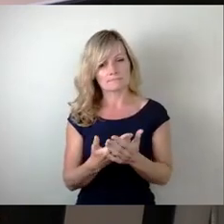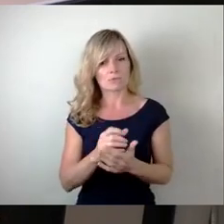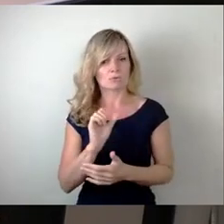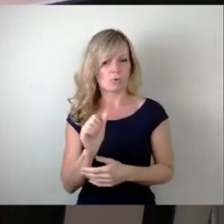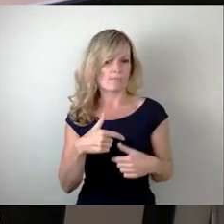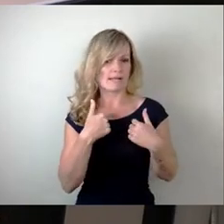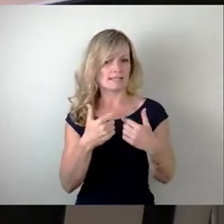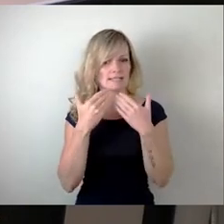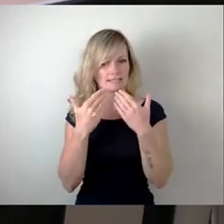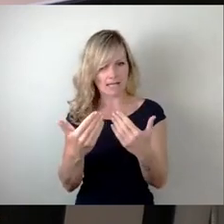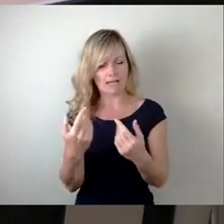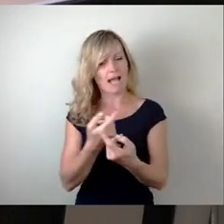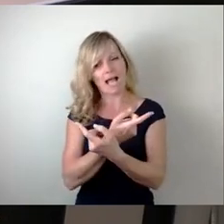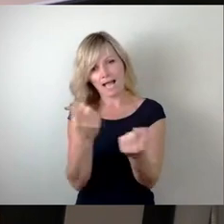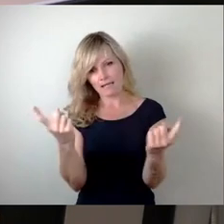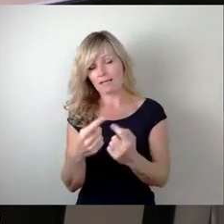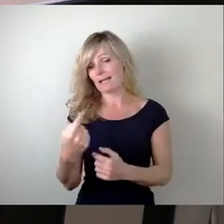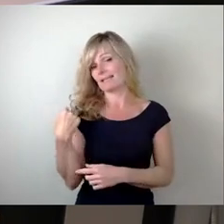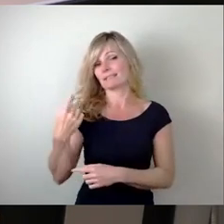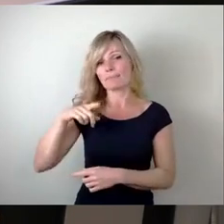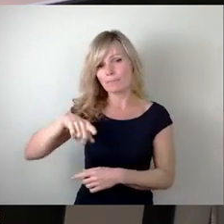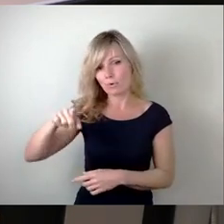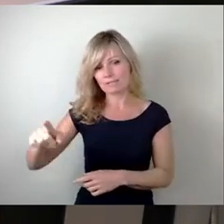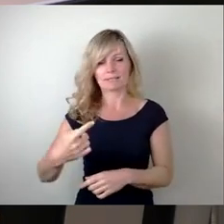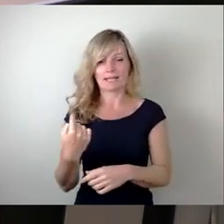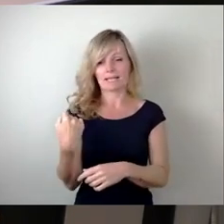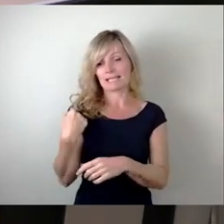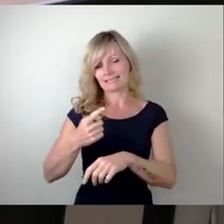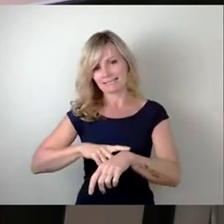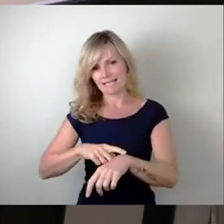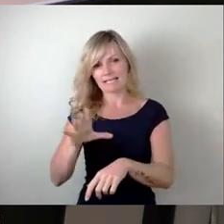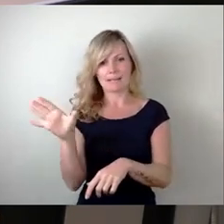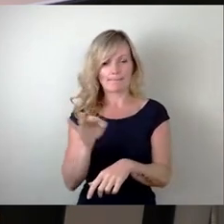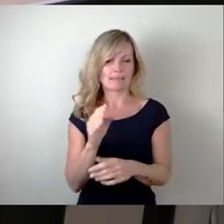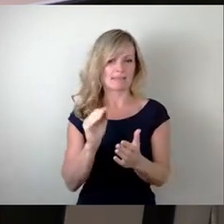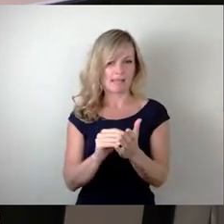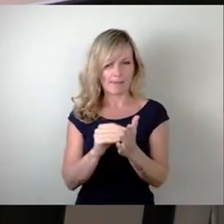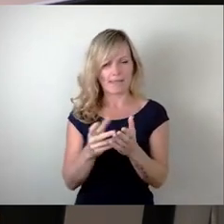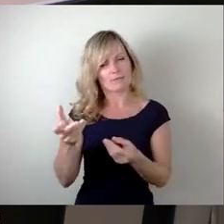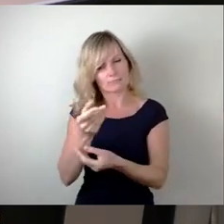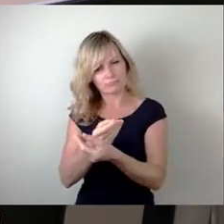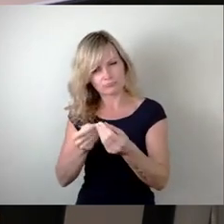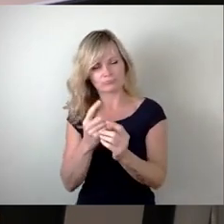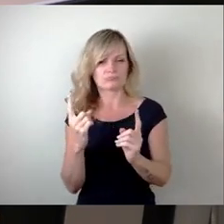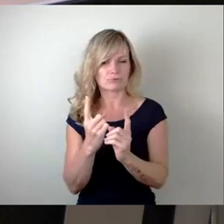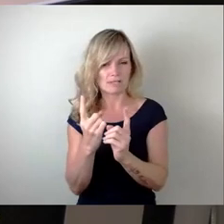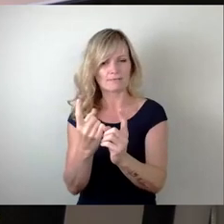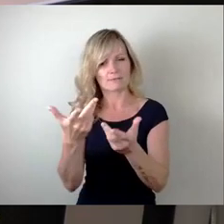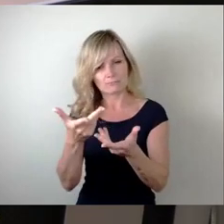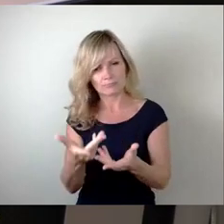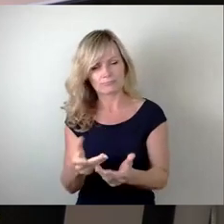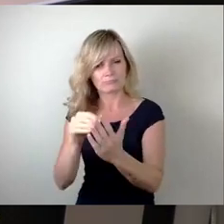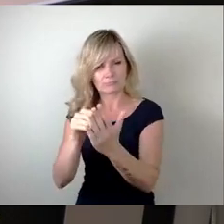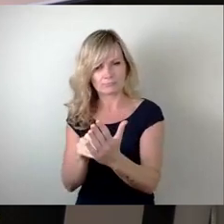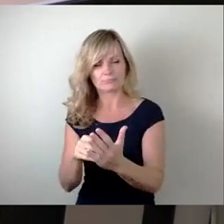Monaten und in der letzten Zeit mitgewirkt haben. Und ich bitte ganz herzlich, dass wir gemeinsam für die Dresdner